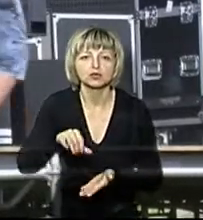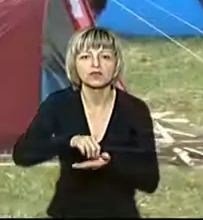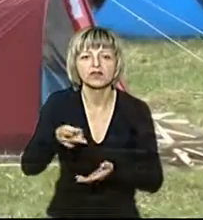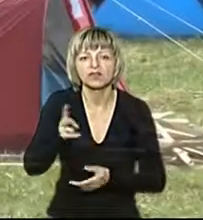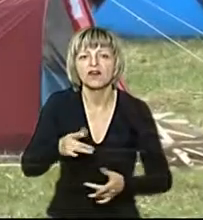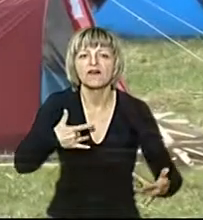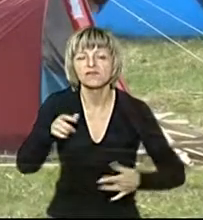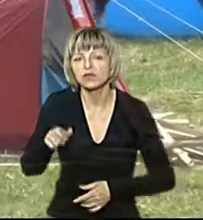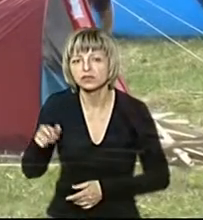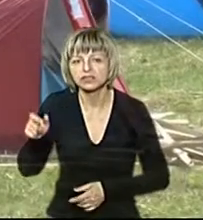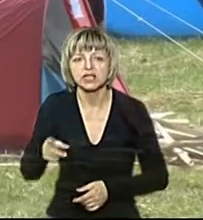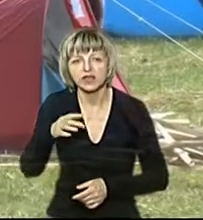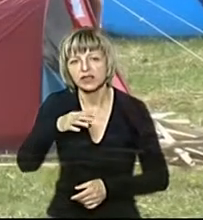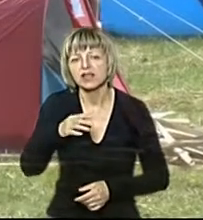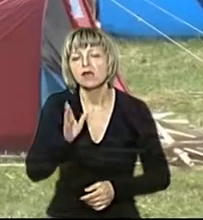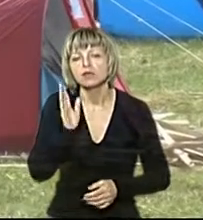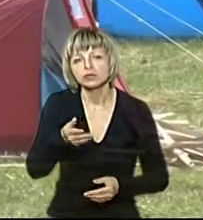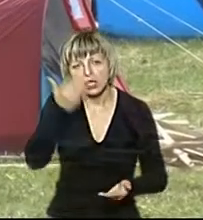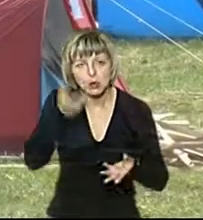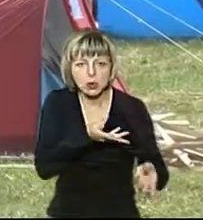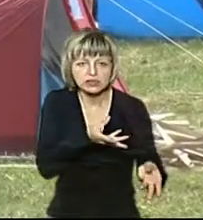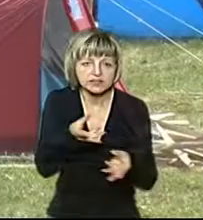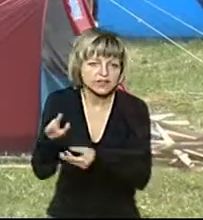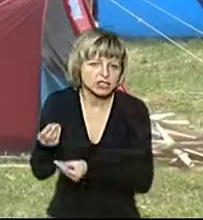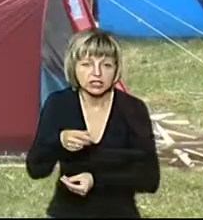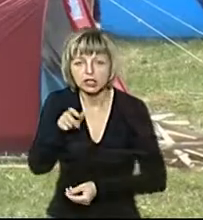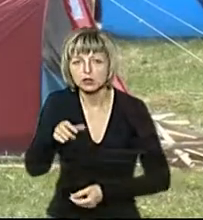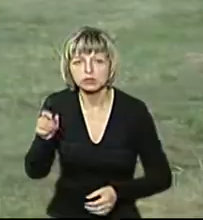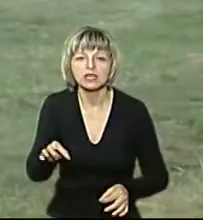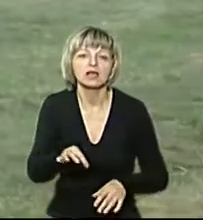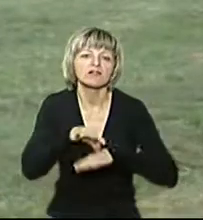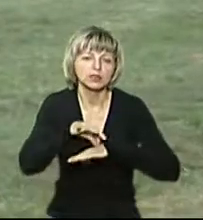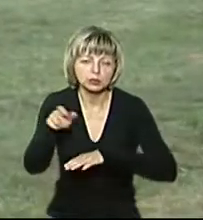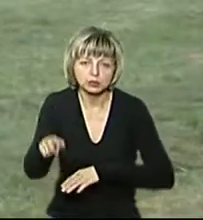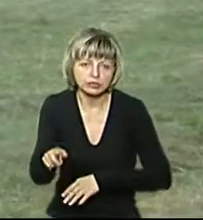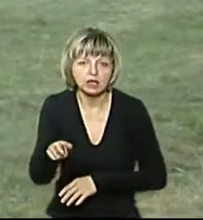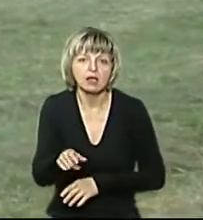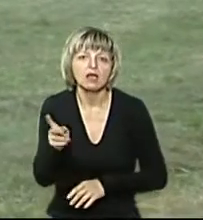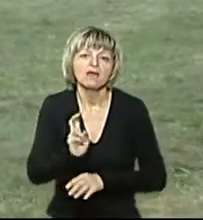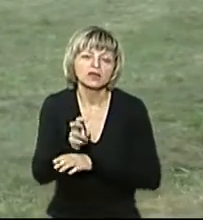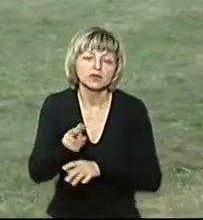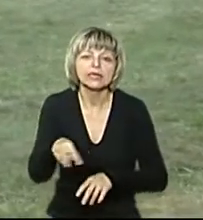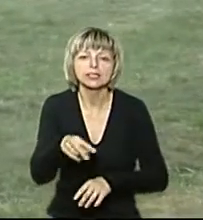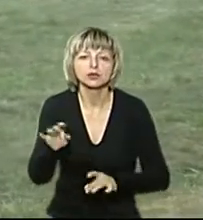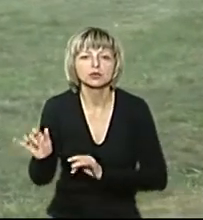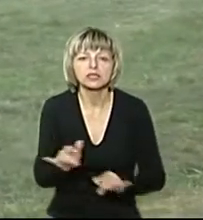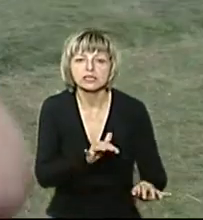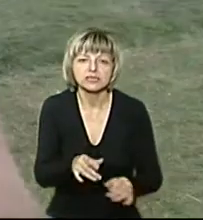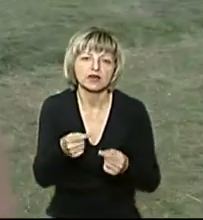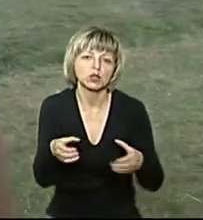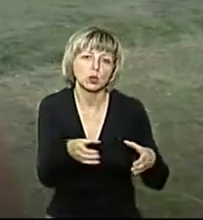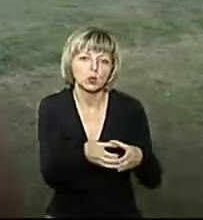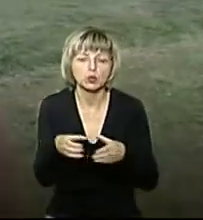виконавці. На вечірні ватрі її розважатиме публіку діджей. Упродовж дня учасники відвідують літературні заходи, гутірки.